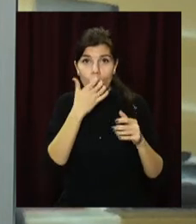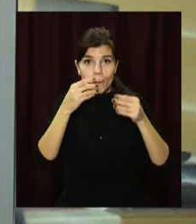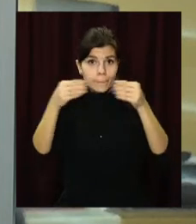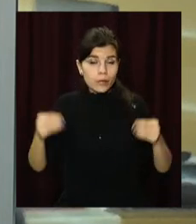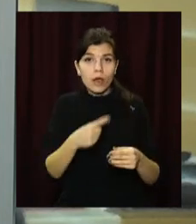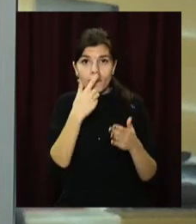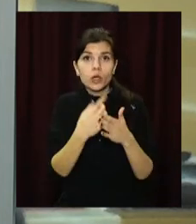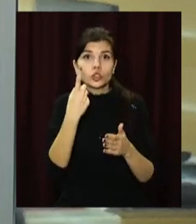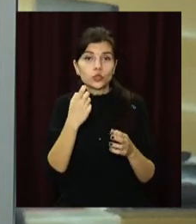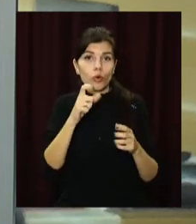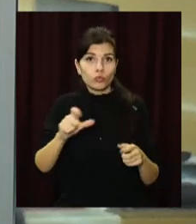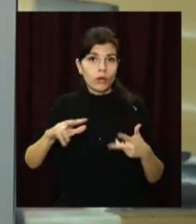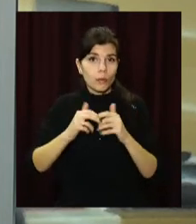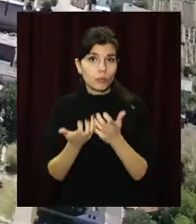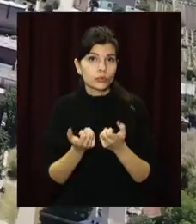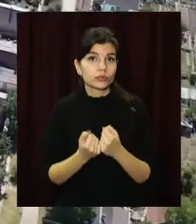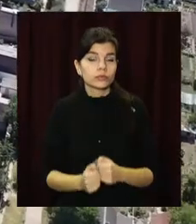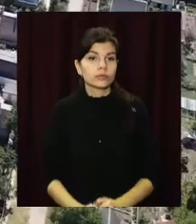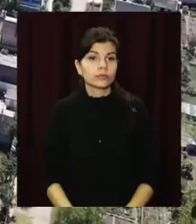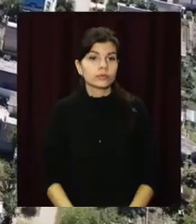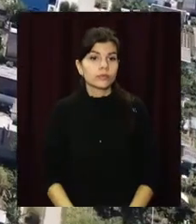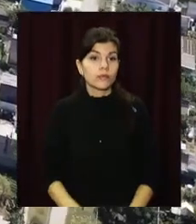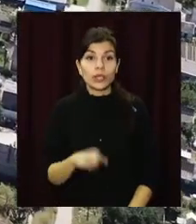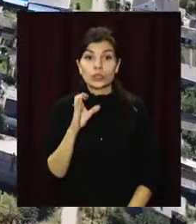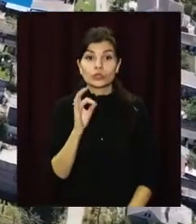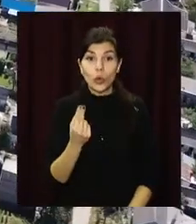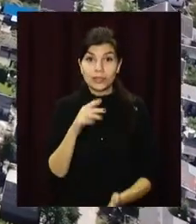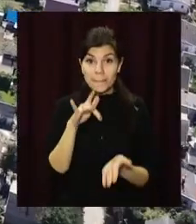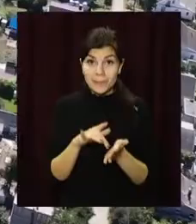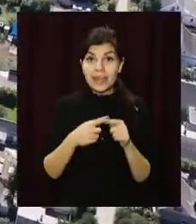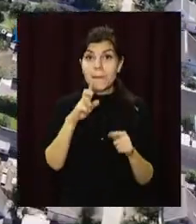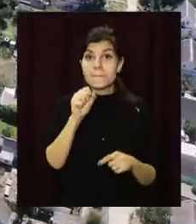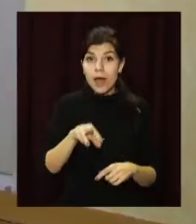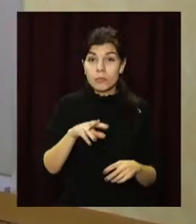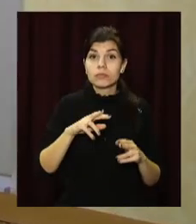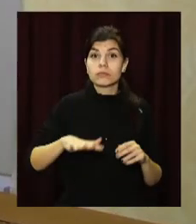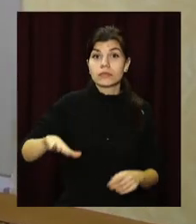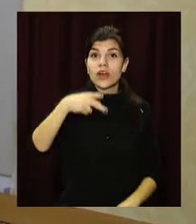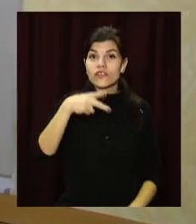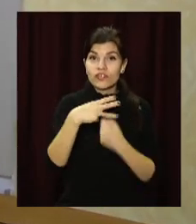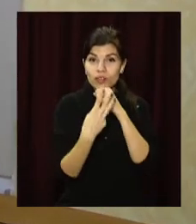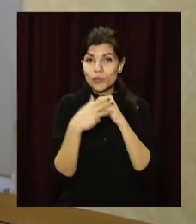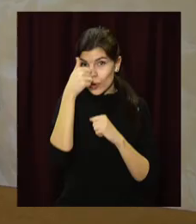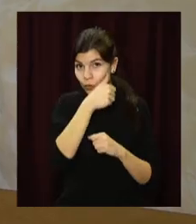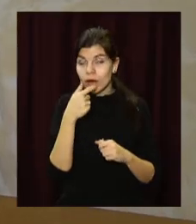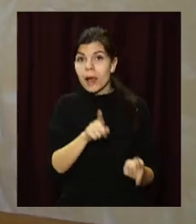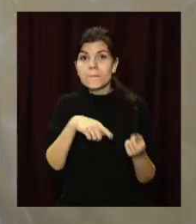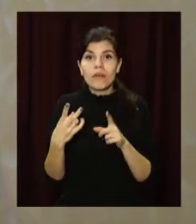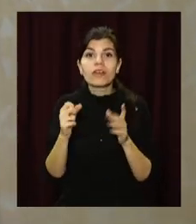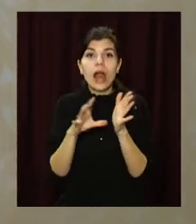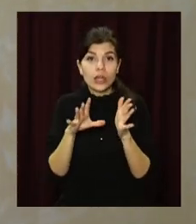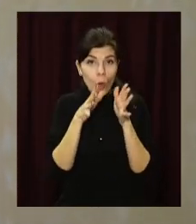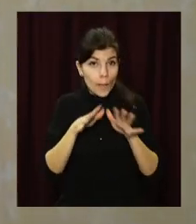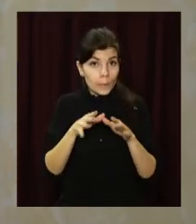отримали понад сотня кам'янчан. Соцмісту і БАМ – ці два райони Кам'янського у 2018 році перевели на